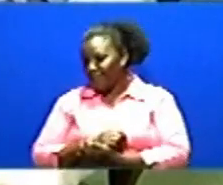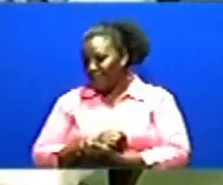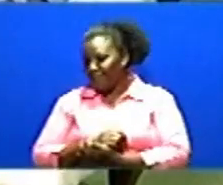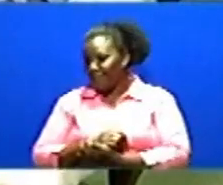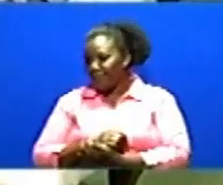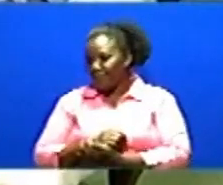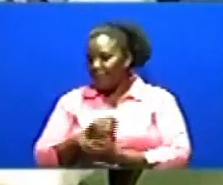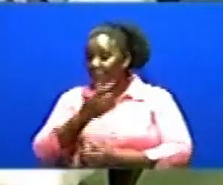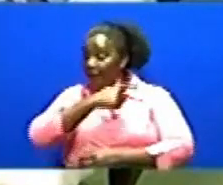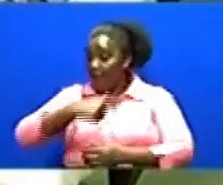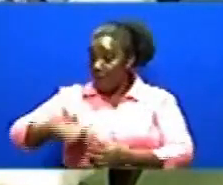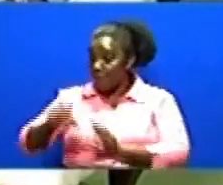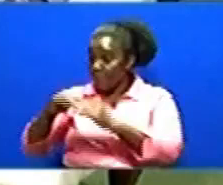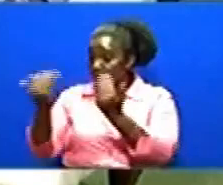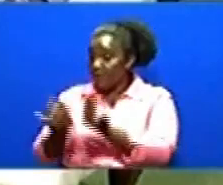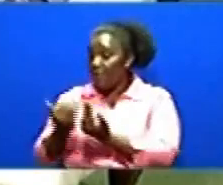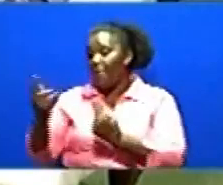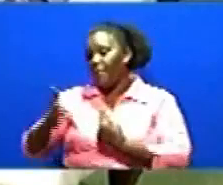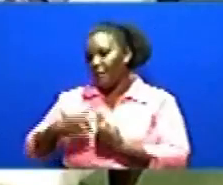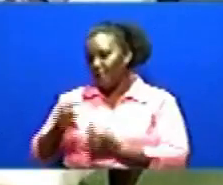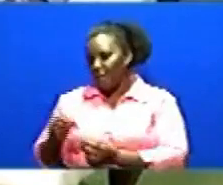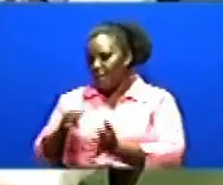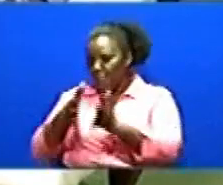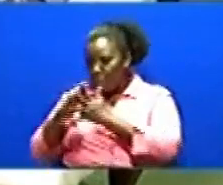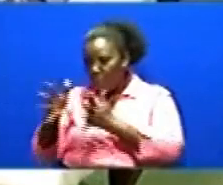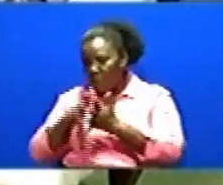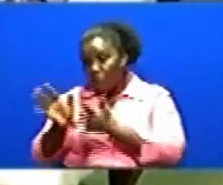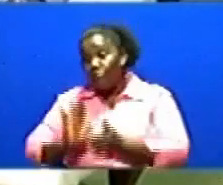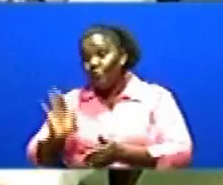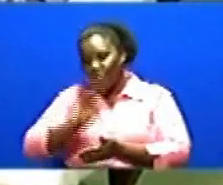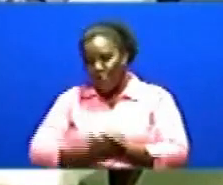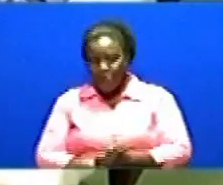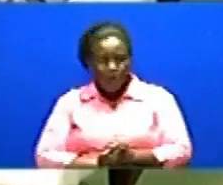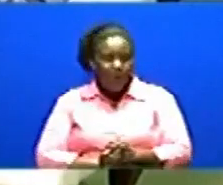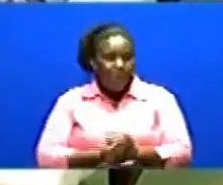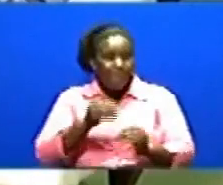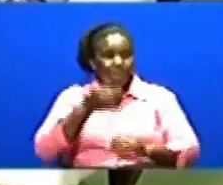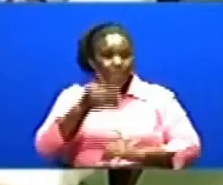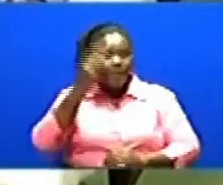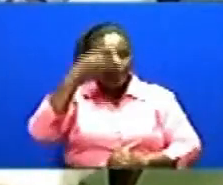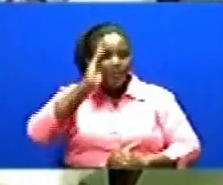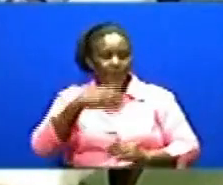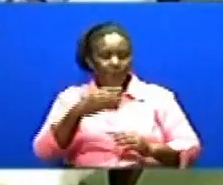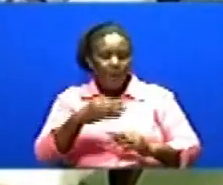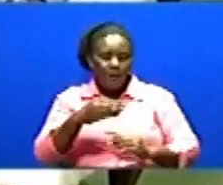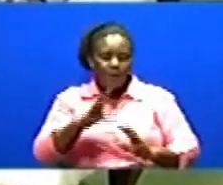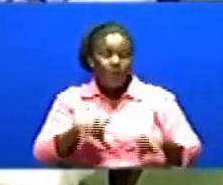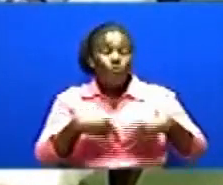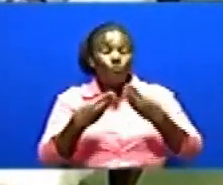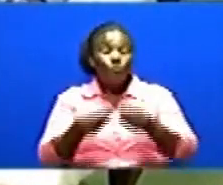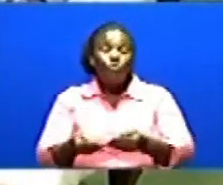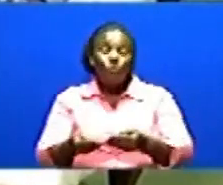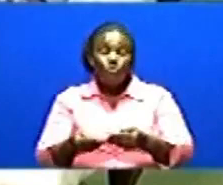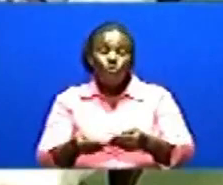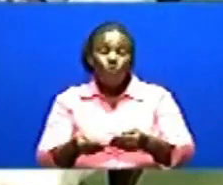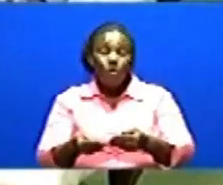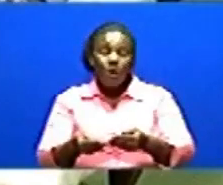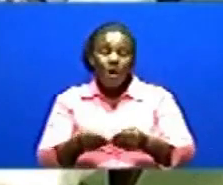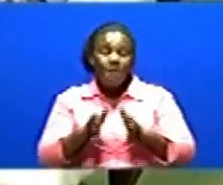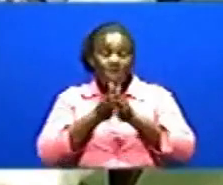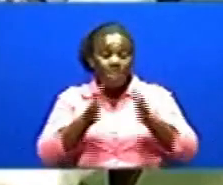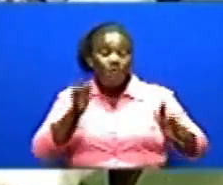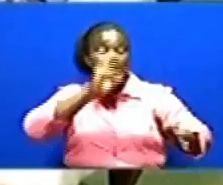madaktari nchini Tanzania Kizungumza namna ambavi wa mepokea Bada ya serekali kutuwa kibali cha ajira za madaktari Wipingwa